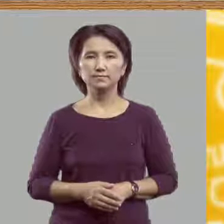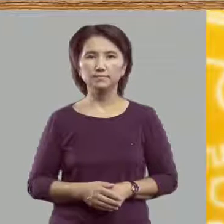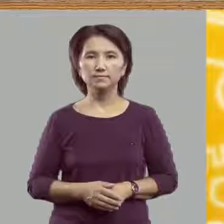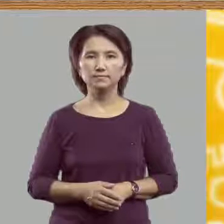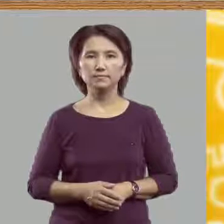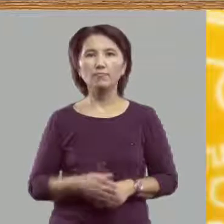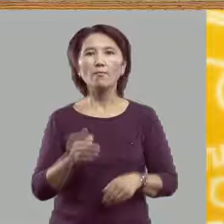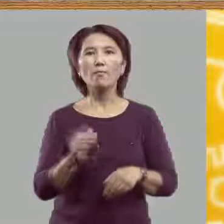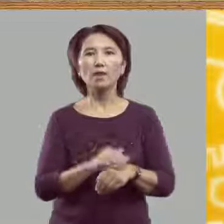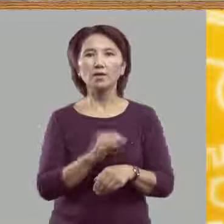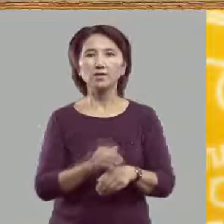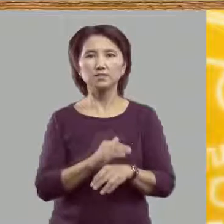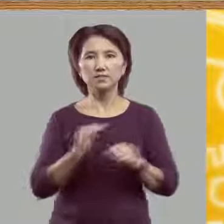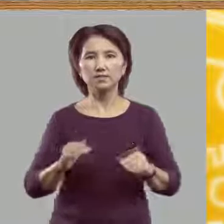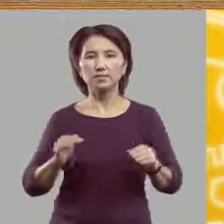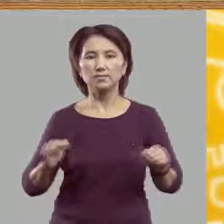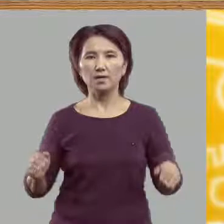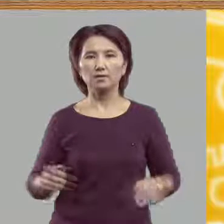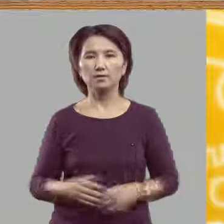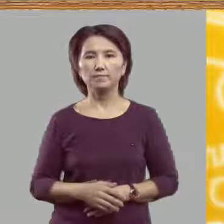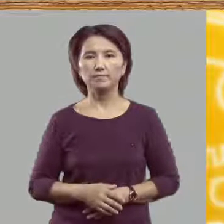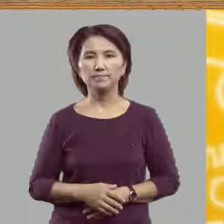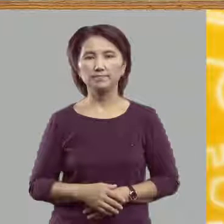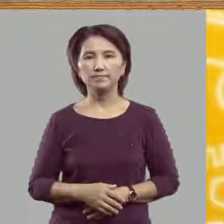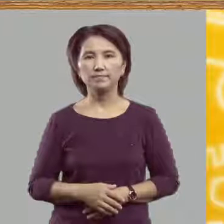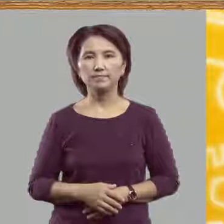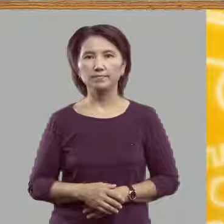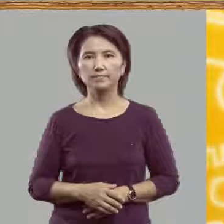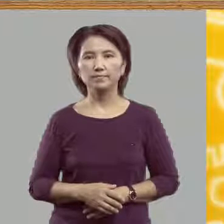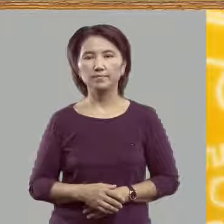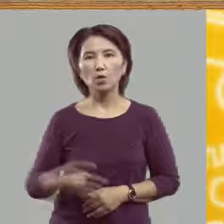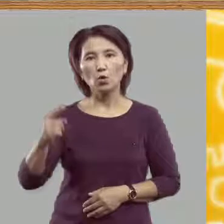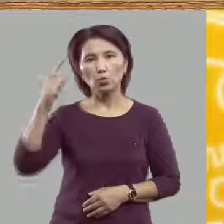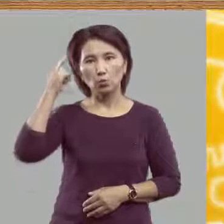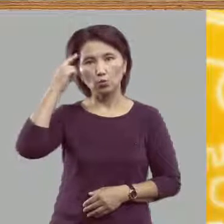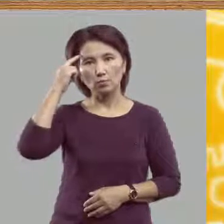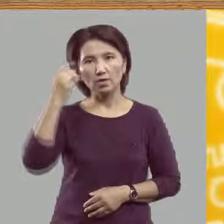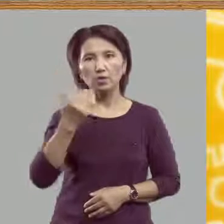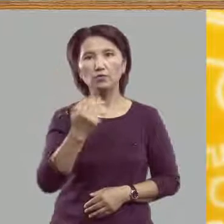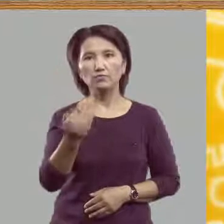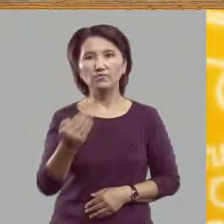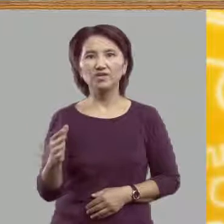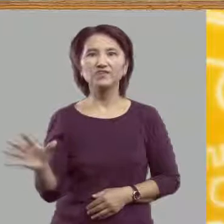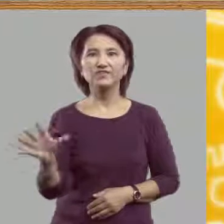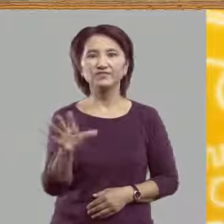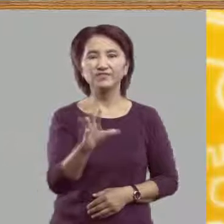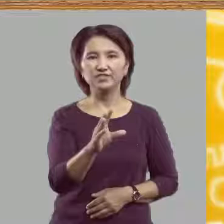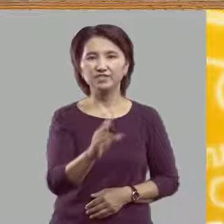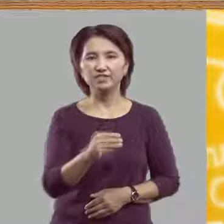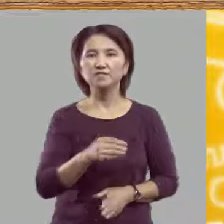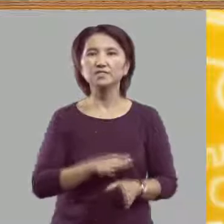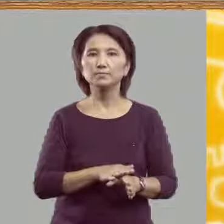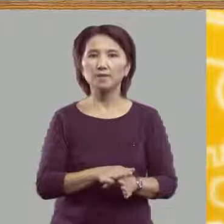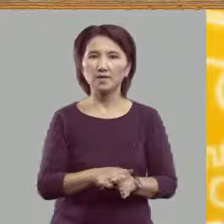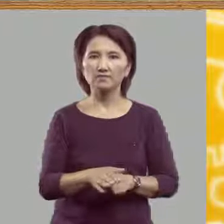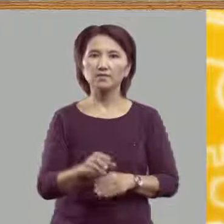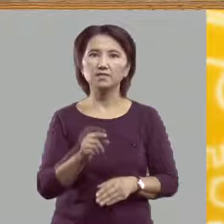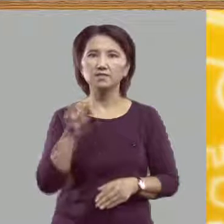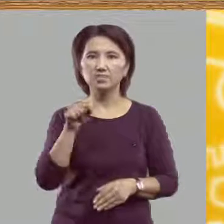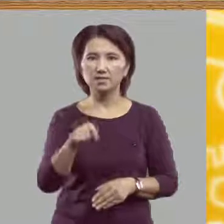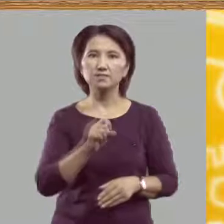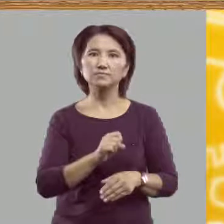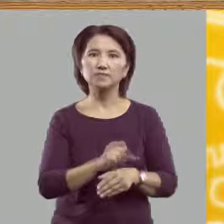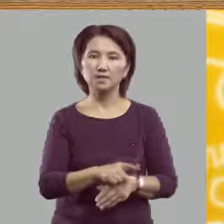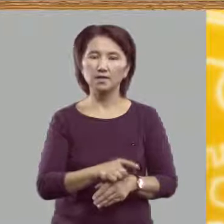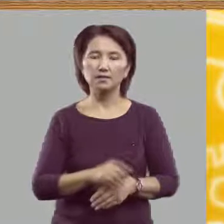Молодцы, ребята! Я думаю, вы все справились с этим заданием.